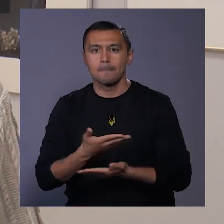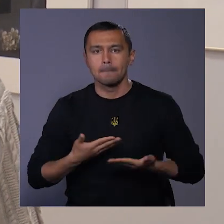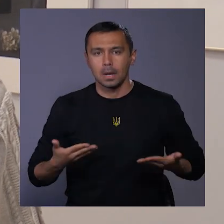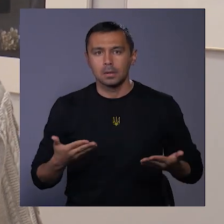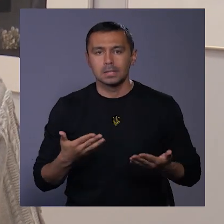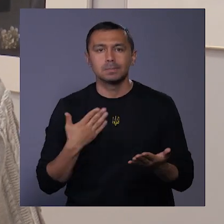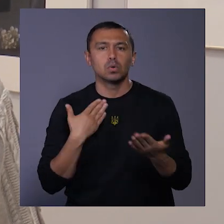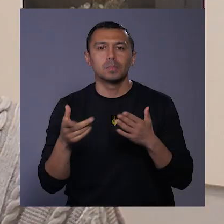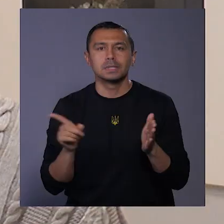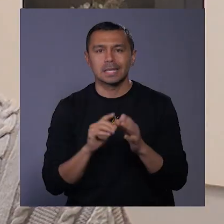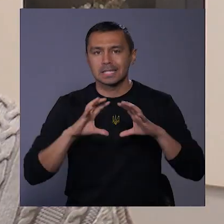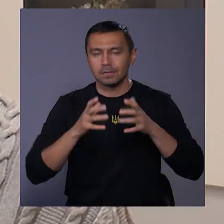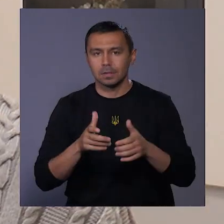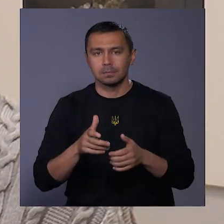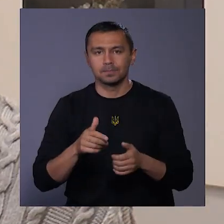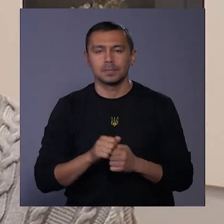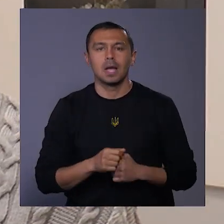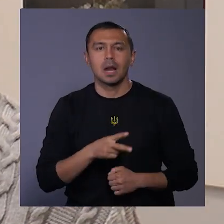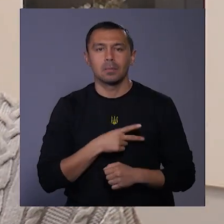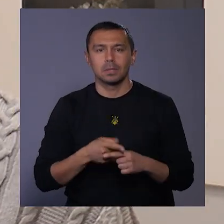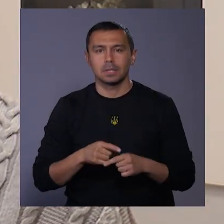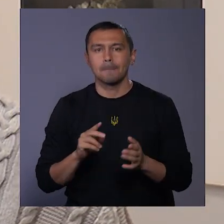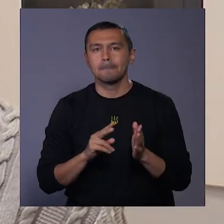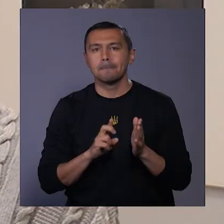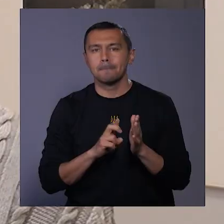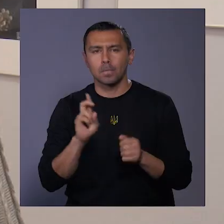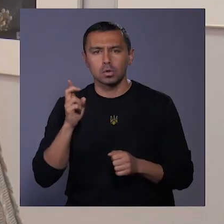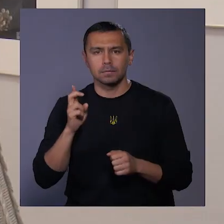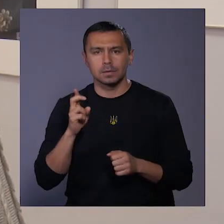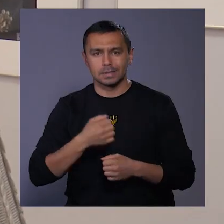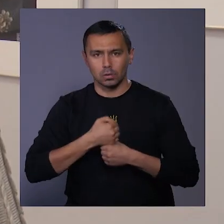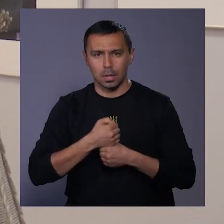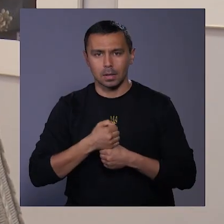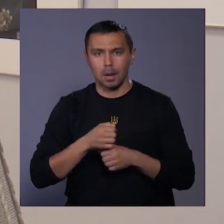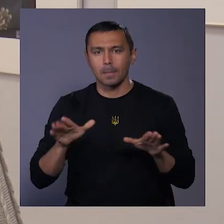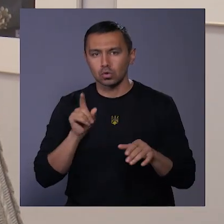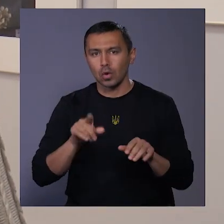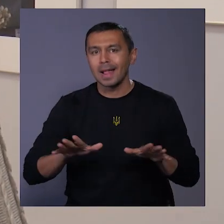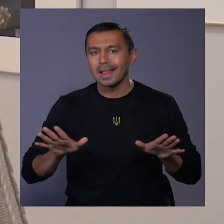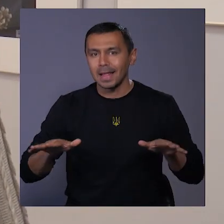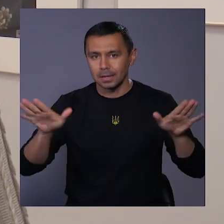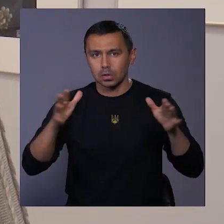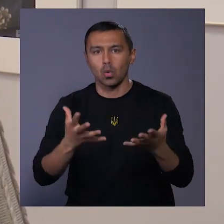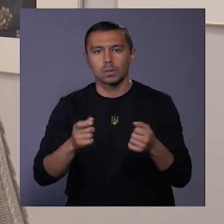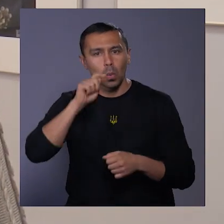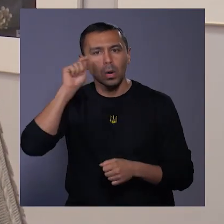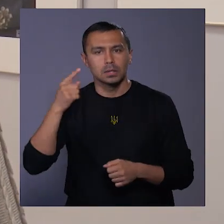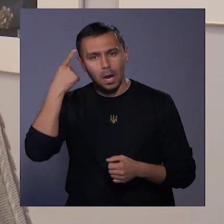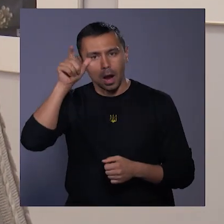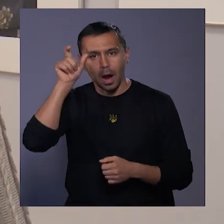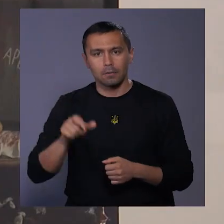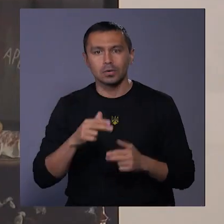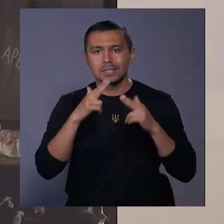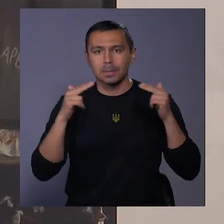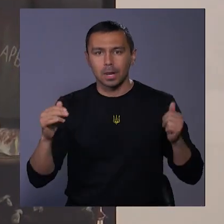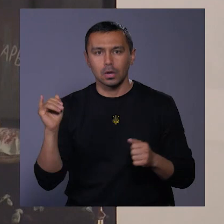спілкуємося зі світом. Гран-пріз – це бронзова статуєтка «Птах, що летить» отримав український автор з Дніпра